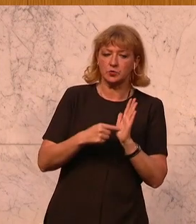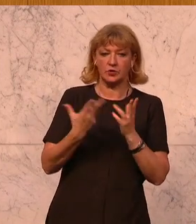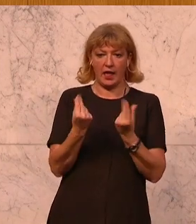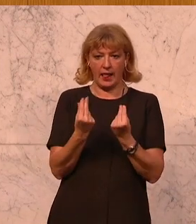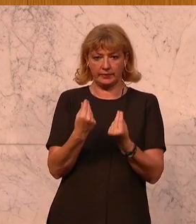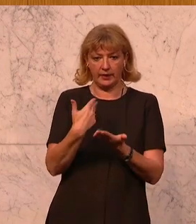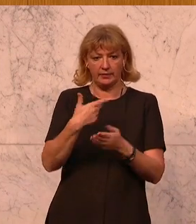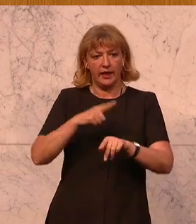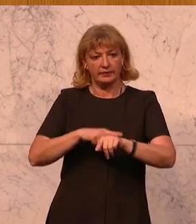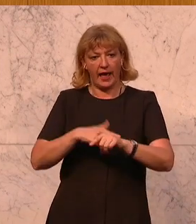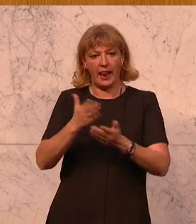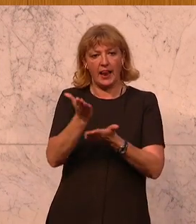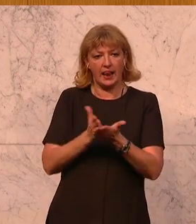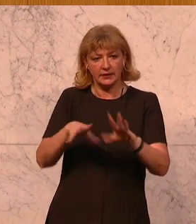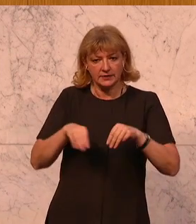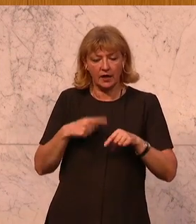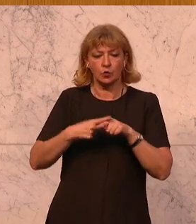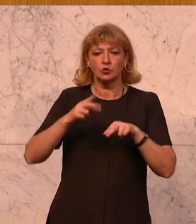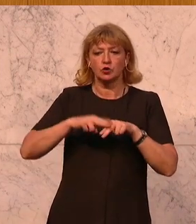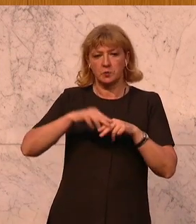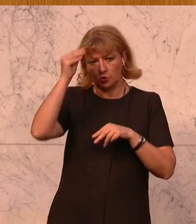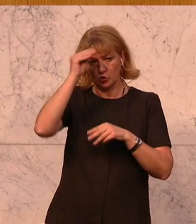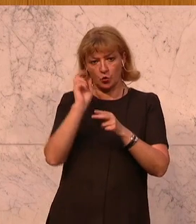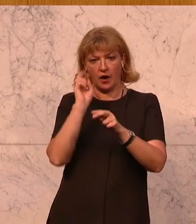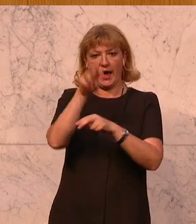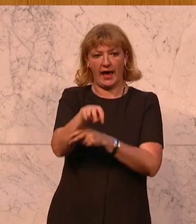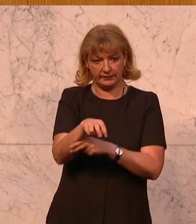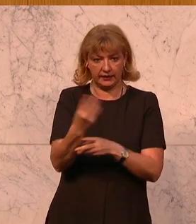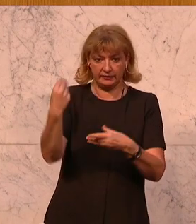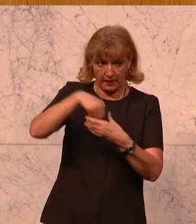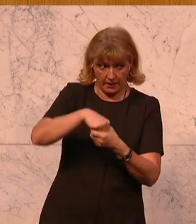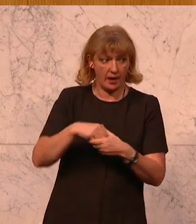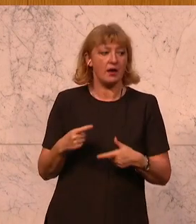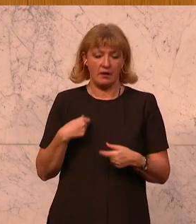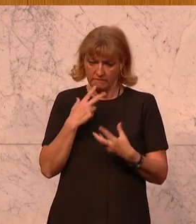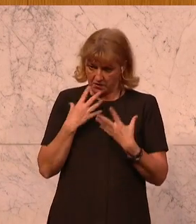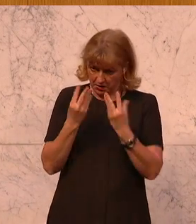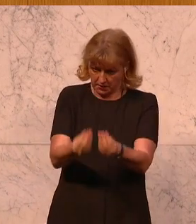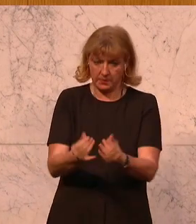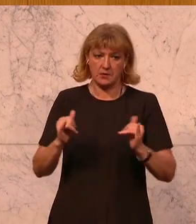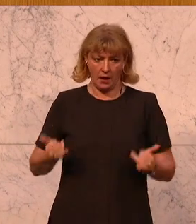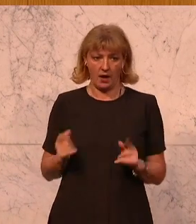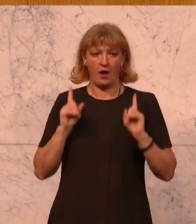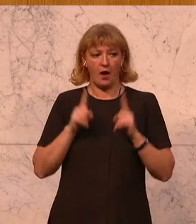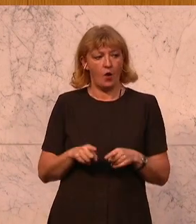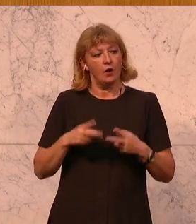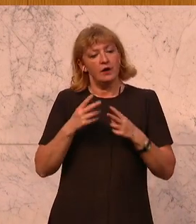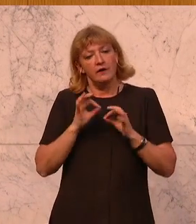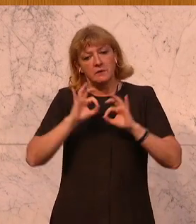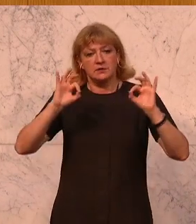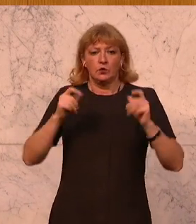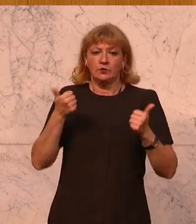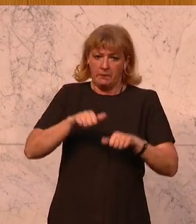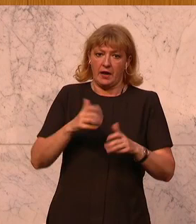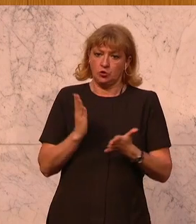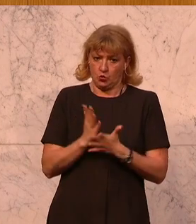Elternteilzeit und einen späteren Schuleintritt des Kindes enthalten, das wollen wir auch gewährleisten und weitere Verpresserungen haben wir auch